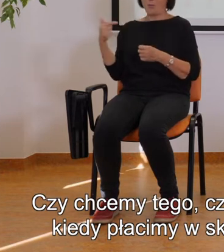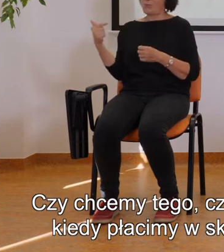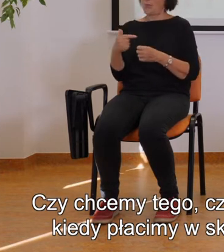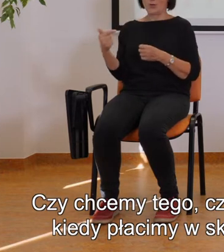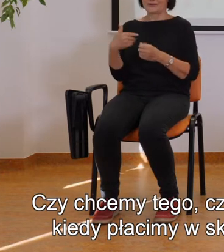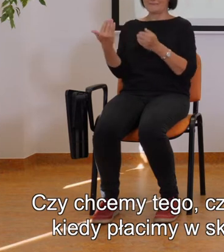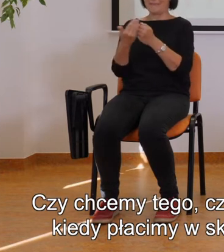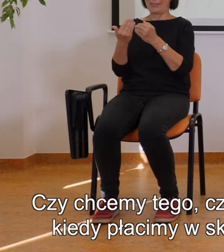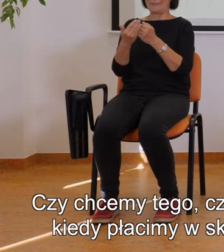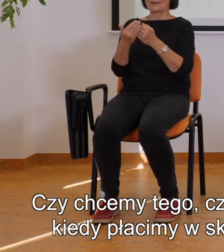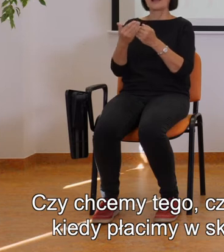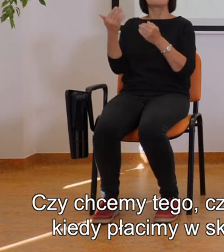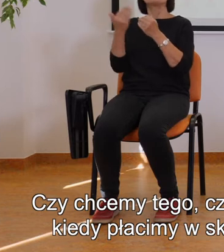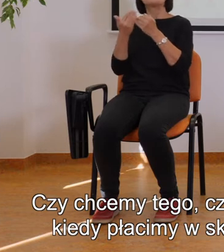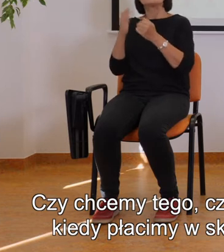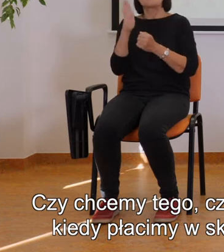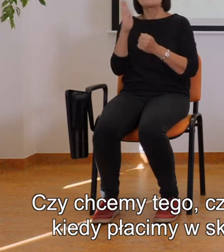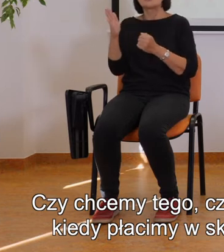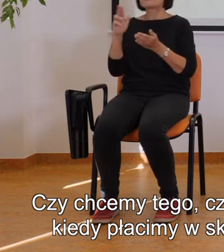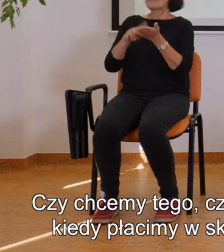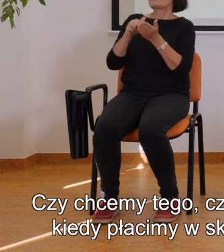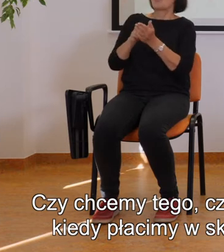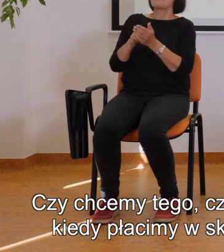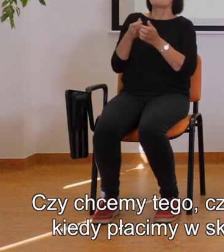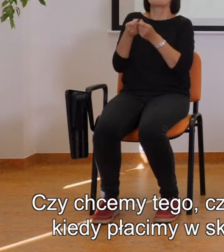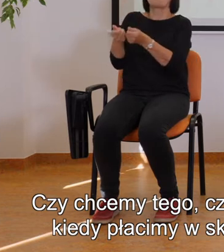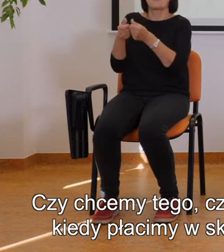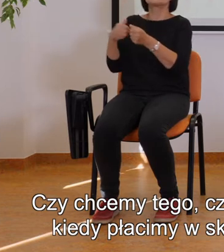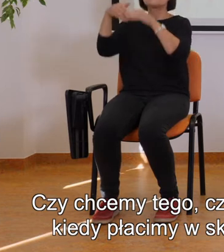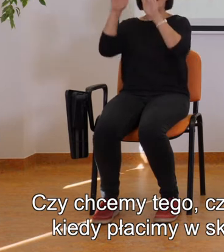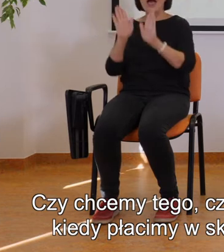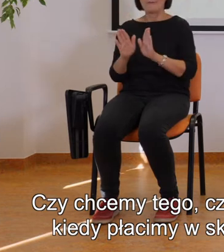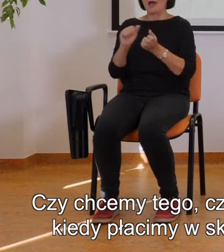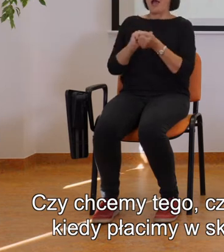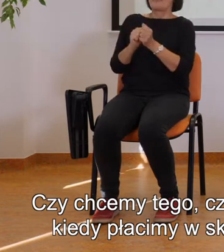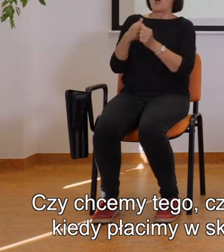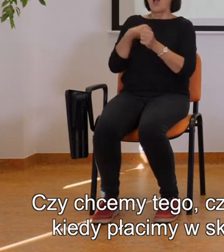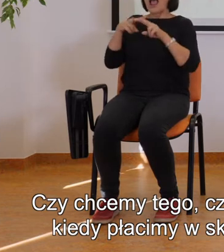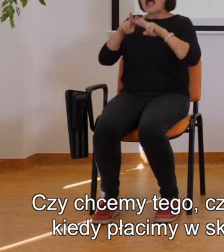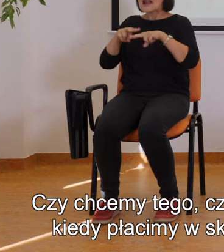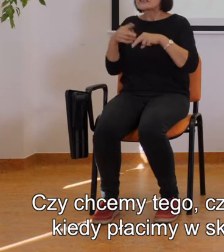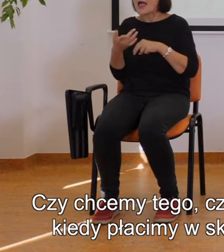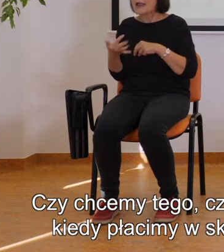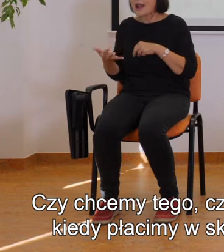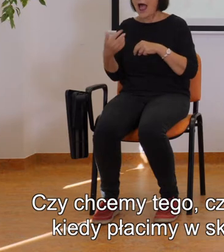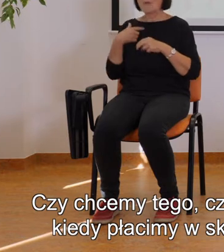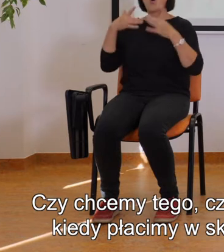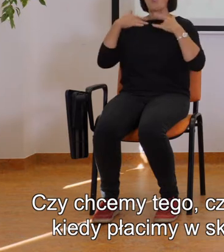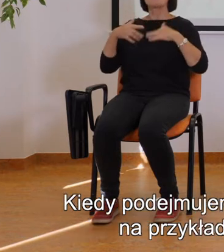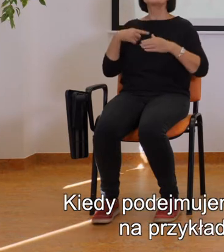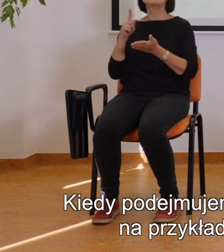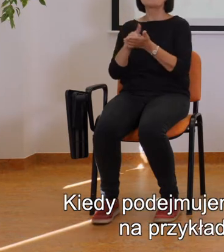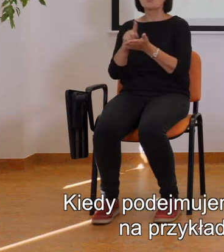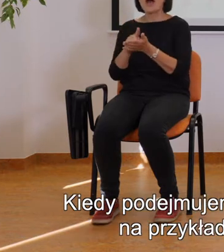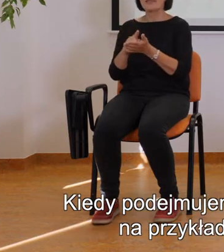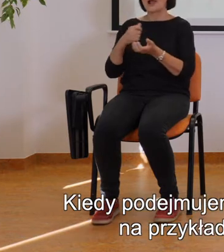mamy do czynienia wtedy, kiedy płacimy w sklepie, odliczamy sobie resztę, kiedy liczymy podatki, kiedy